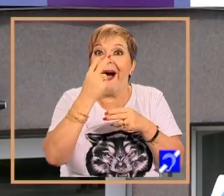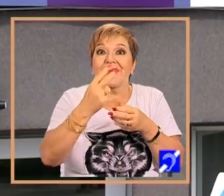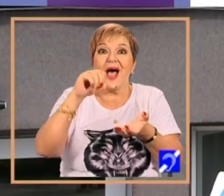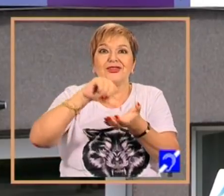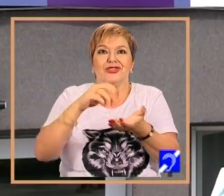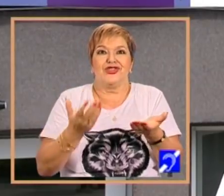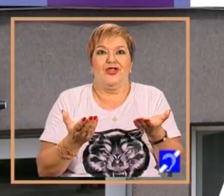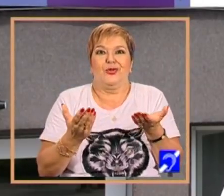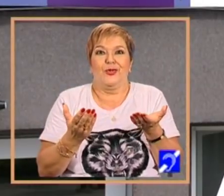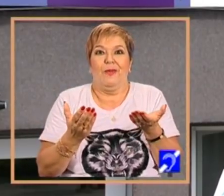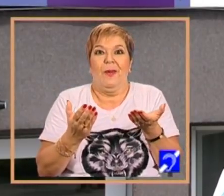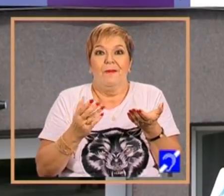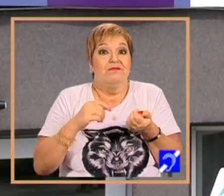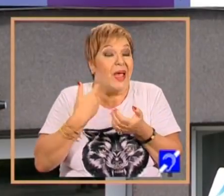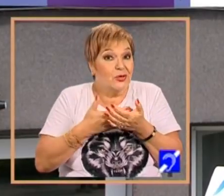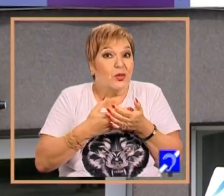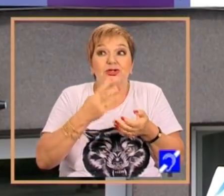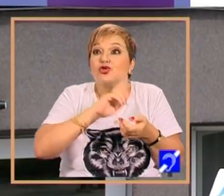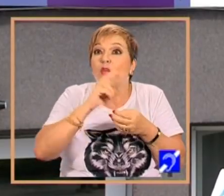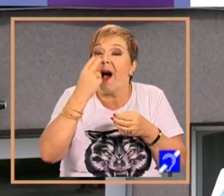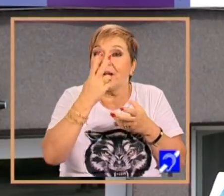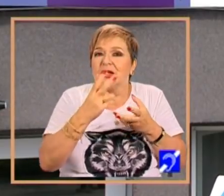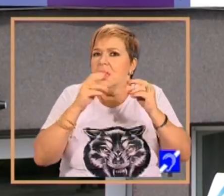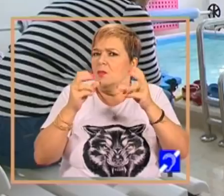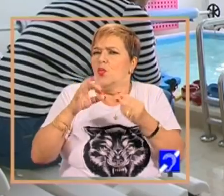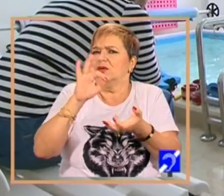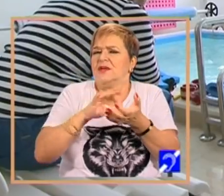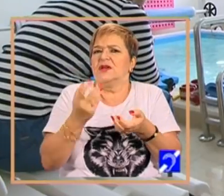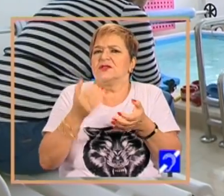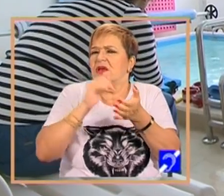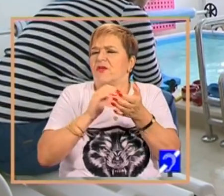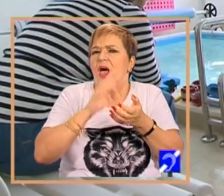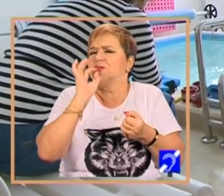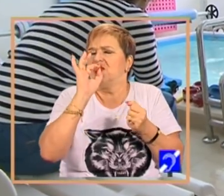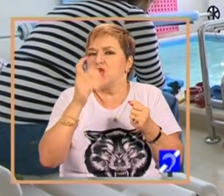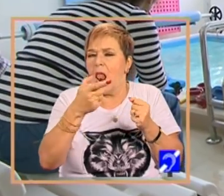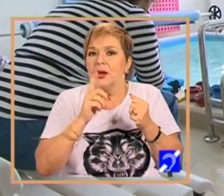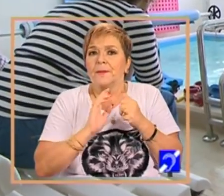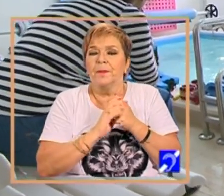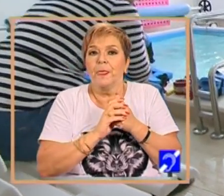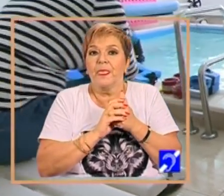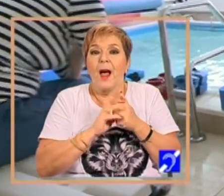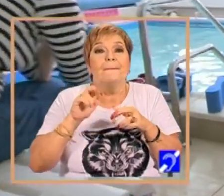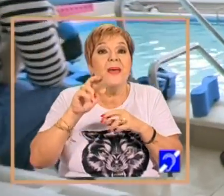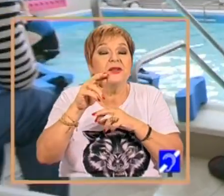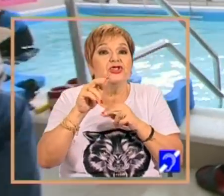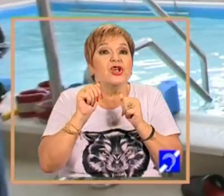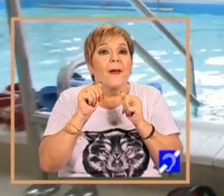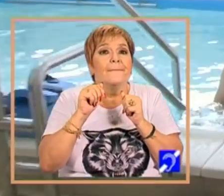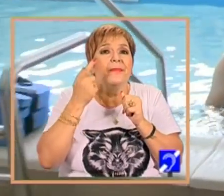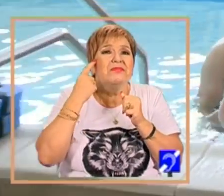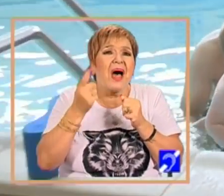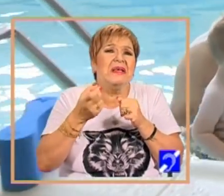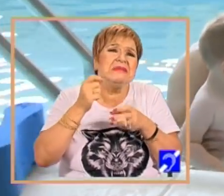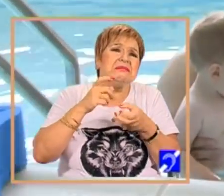estetica este terapie. De multe ori, dizabilitatea merge într-o zonă mai ruginită,